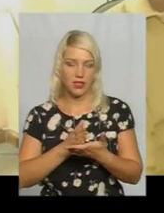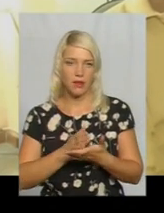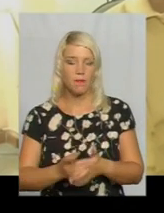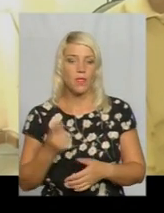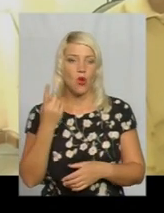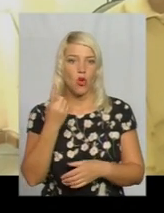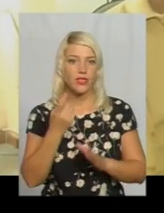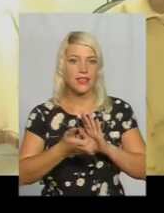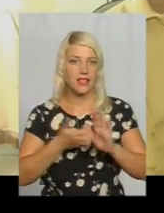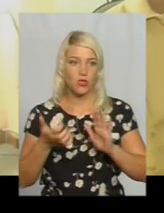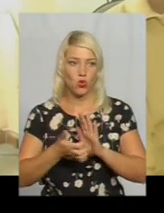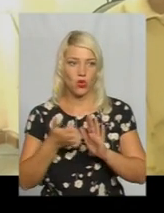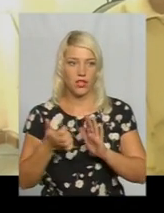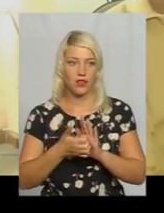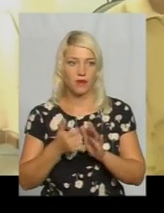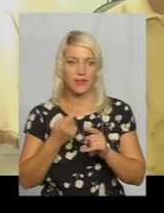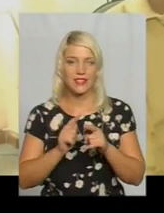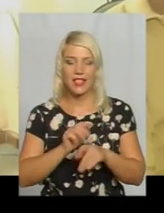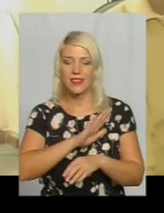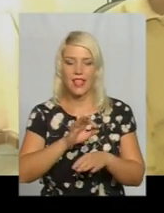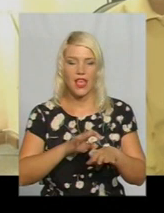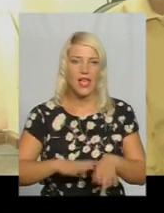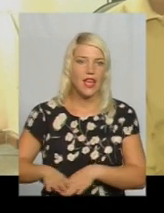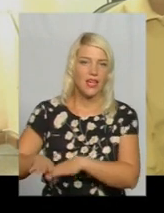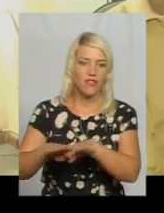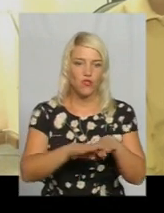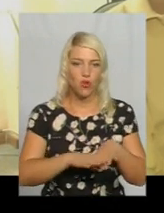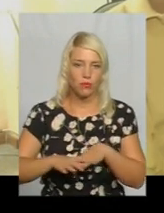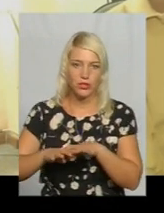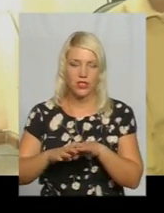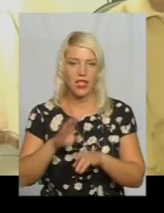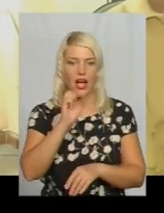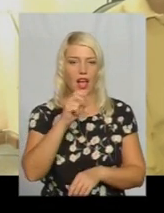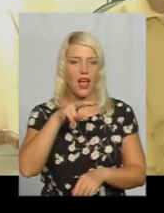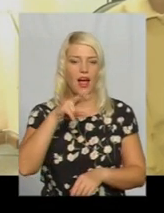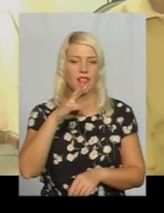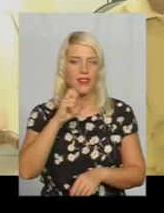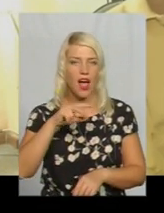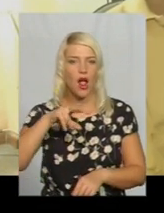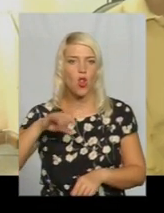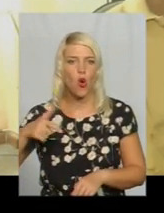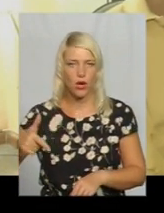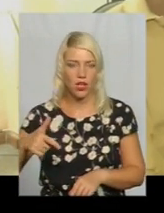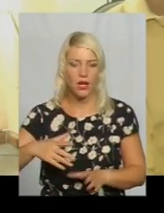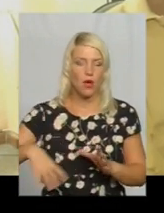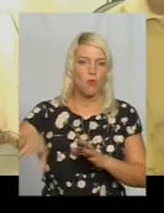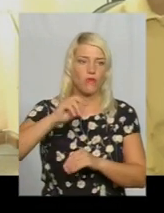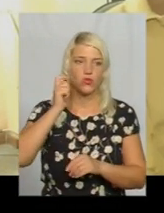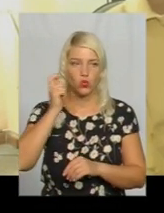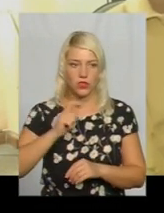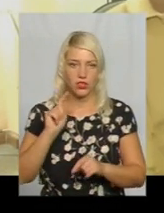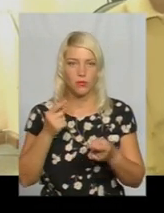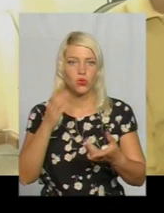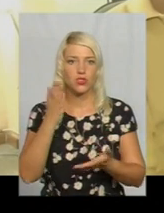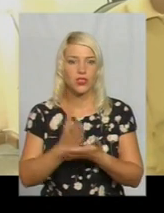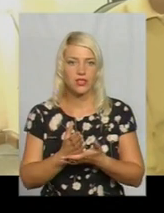один недолік – це неравномірне покриття цифрового аналогу, як по області, так і по всій Україні, бо є